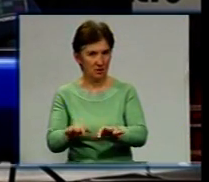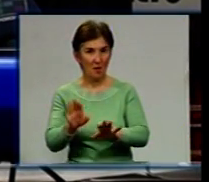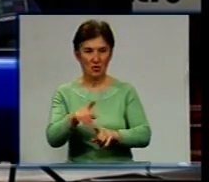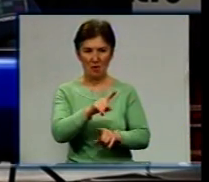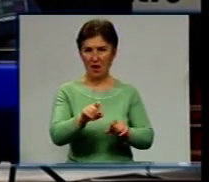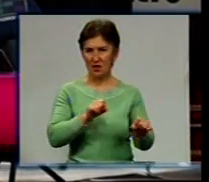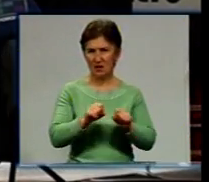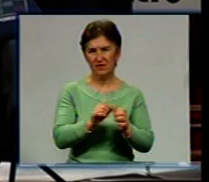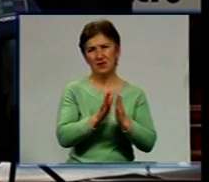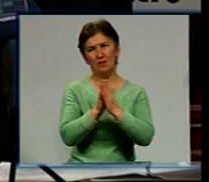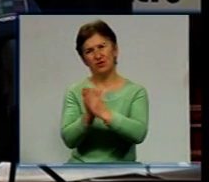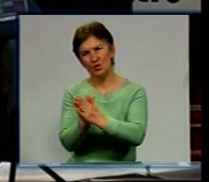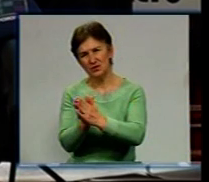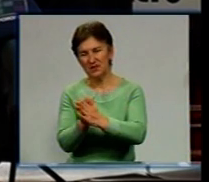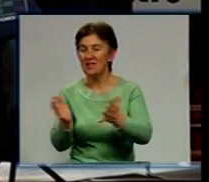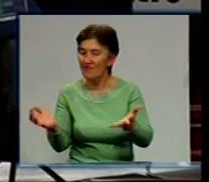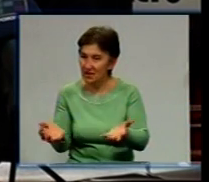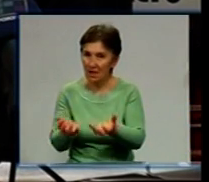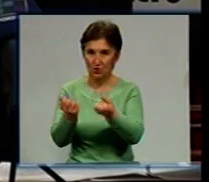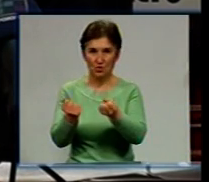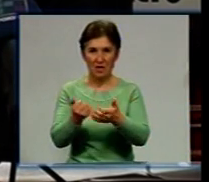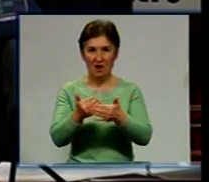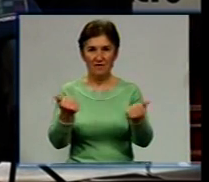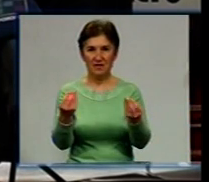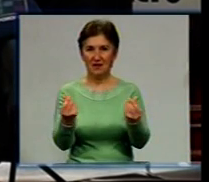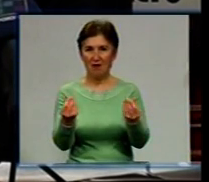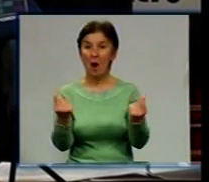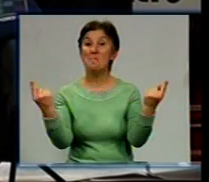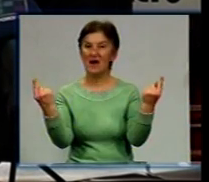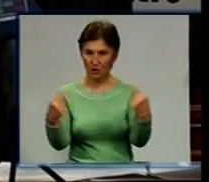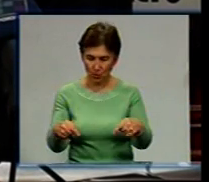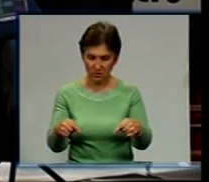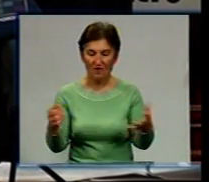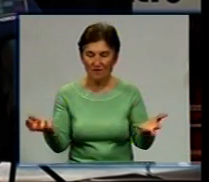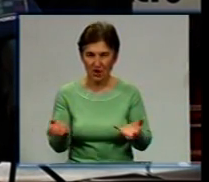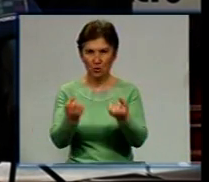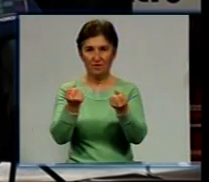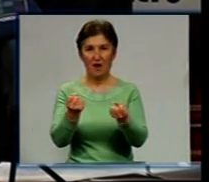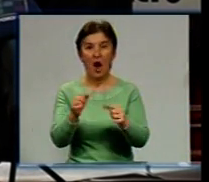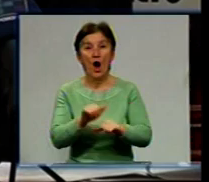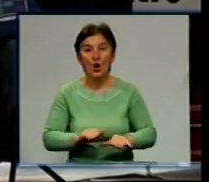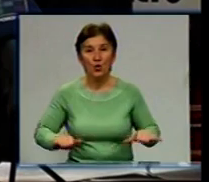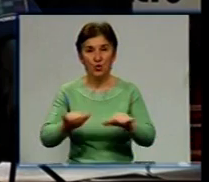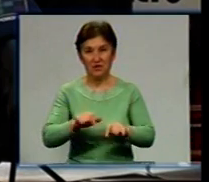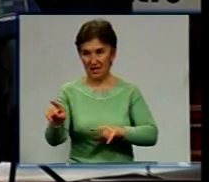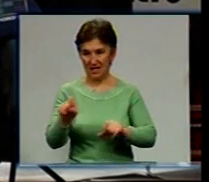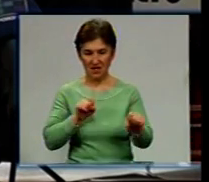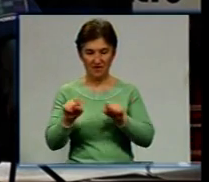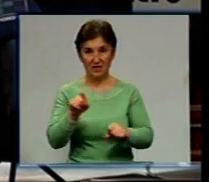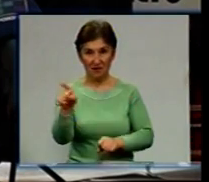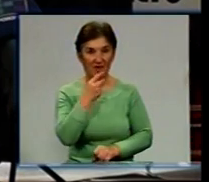і просять їх врятувати. І від банкрутства комунальних підприємств врятувати. А куди ви дивились керівники території?